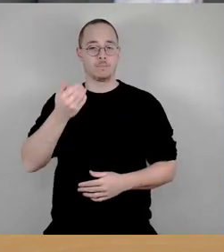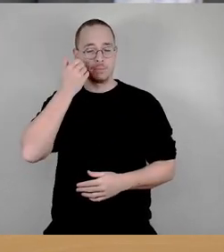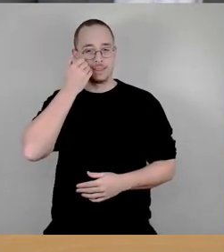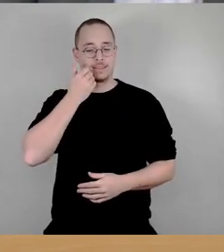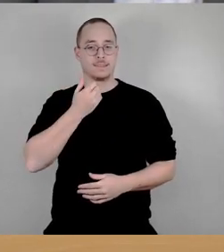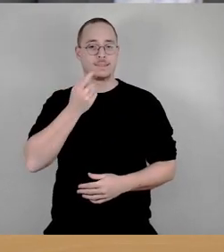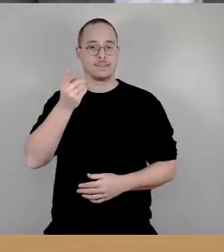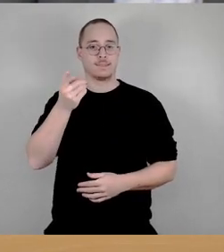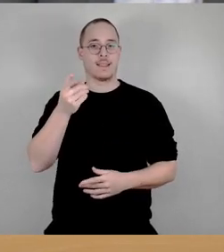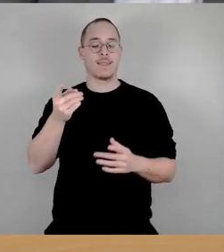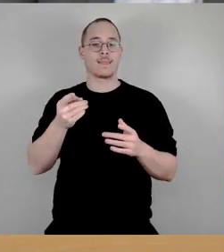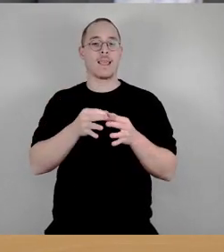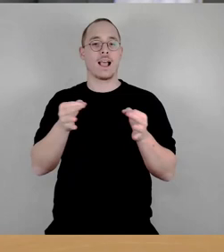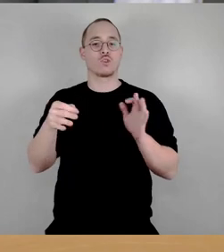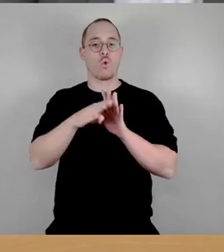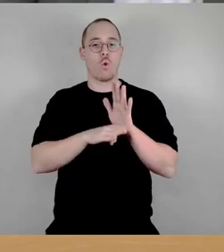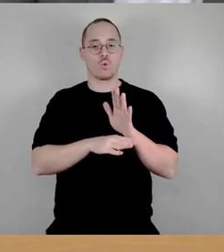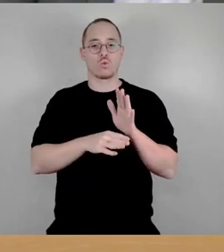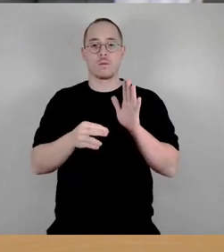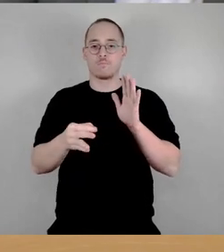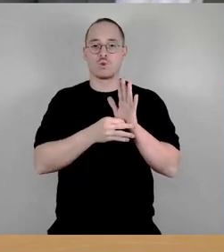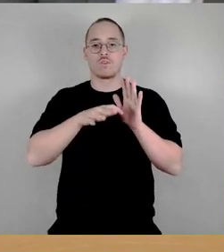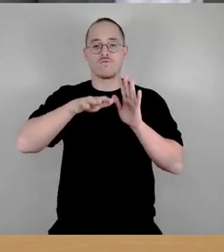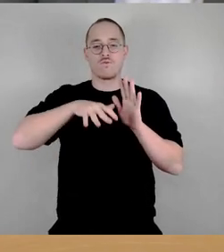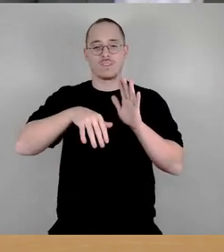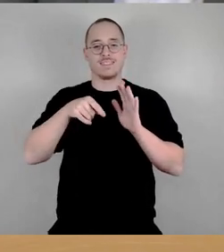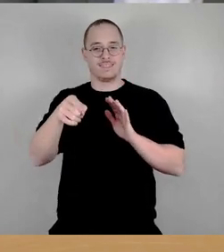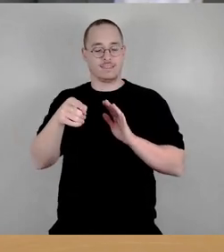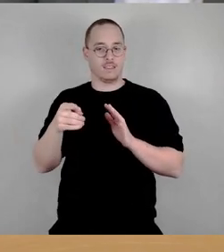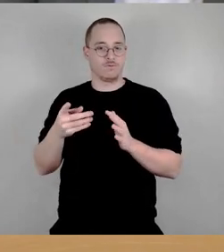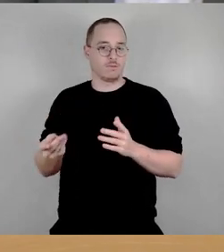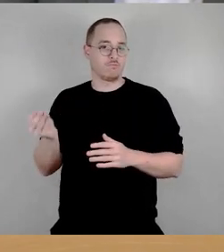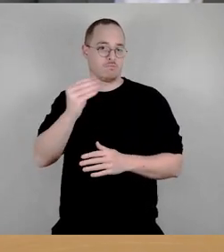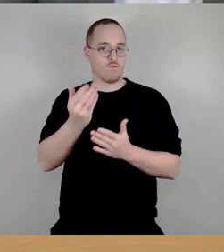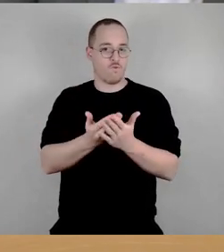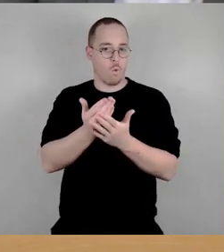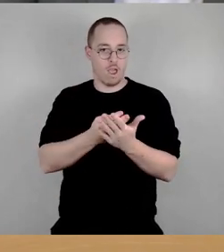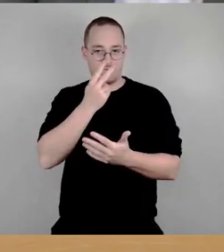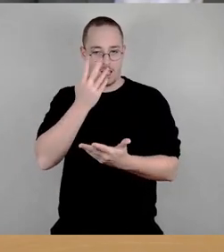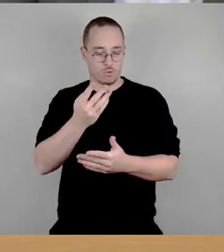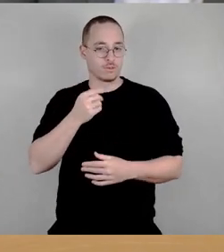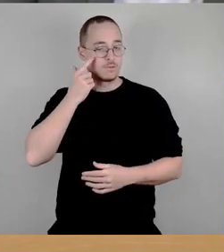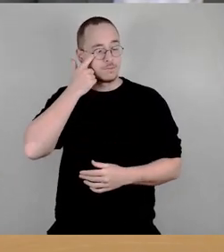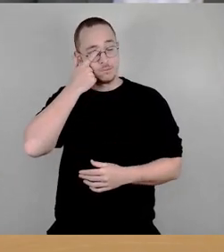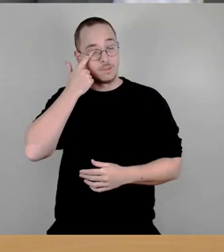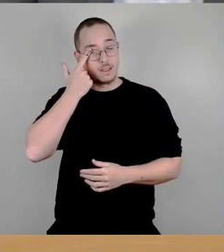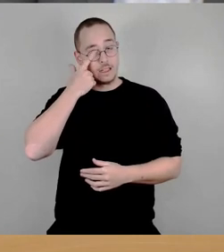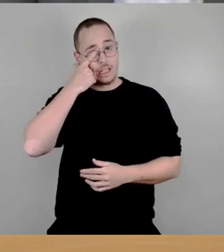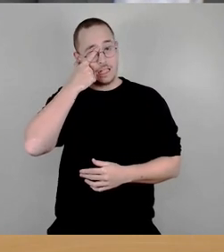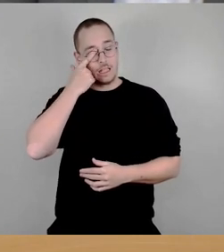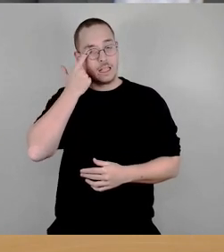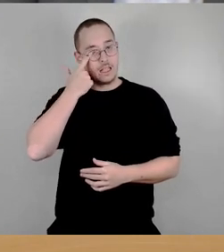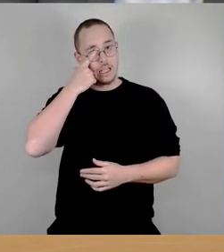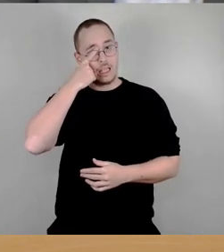Herrn Kühn, kurz um Einbringung der Vorlage. Dann haben wir den Mitbehandelten hier im Zusammenhang Tagesordnungspunkt